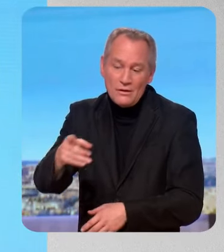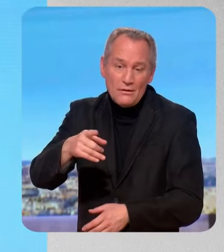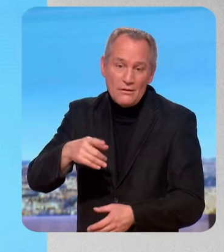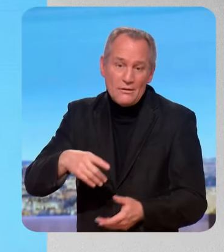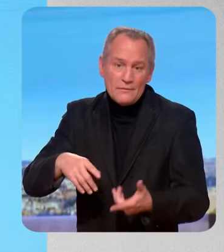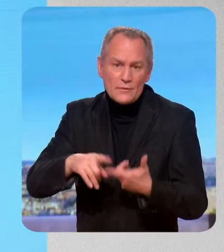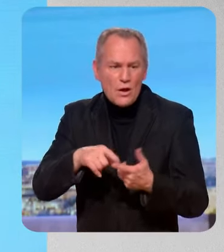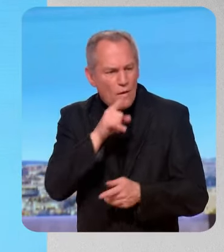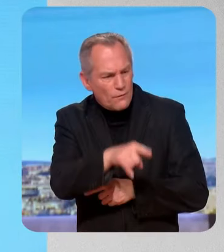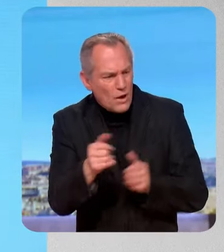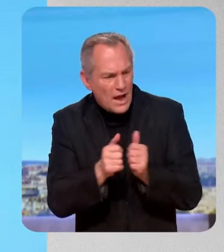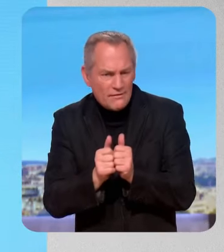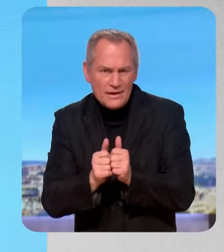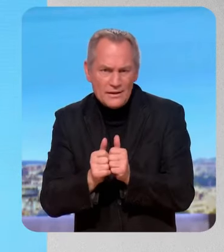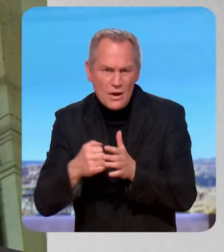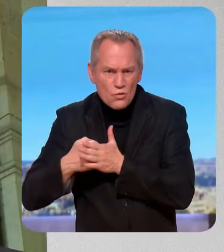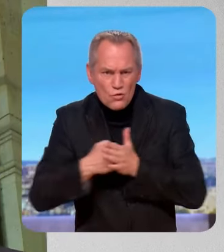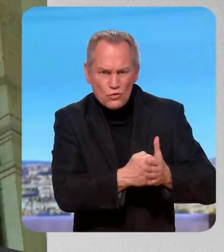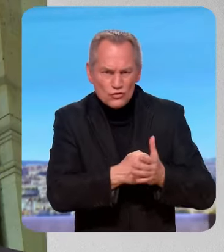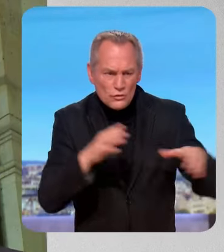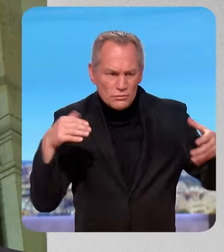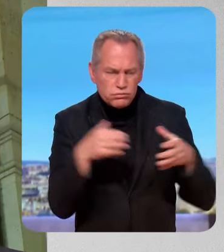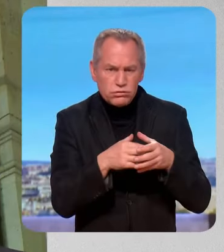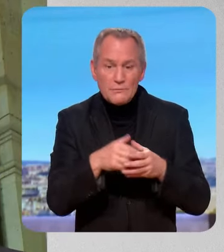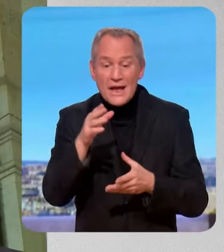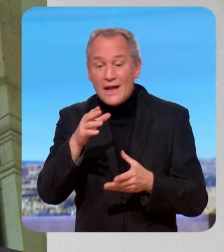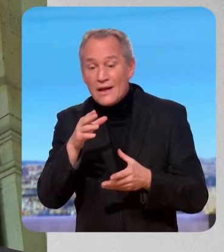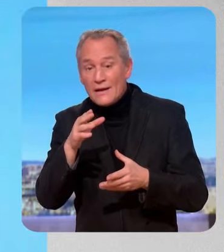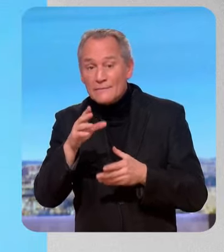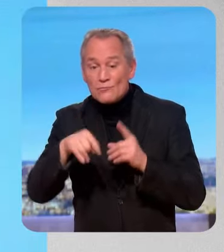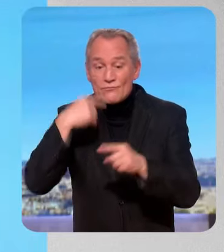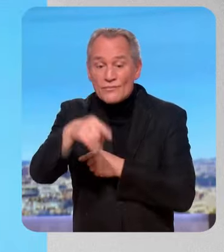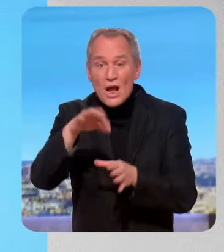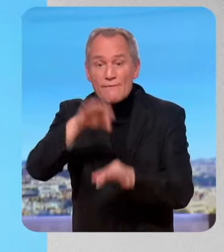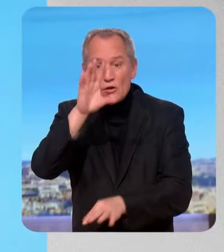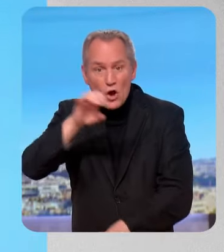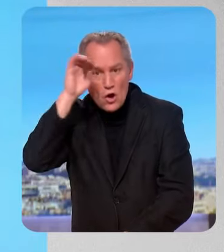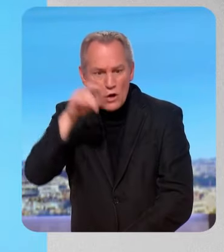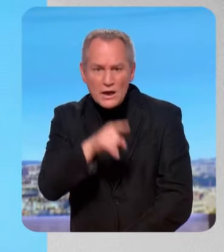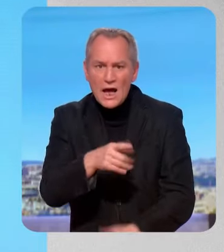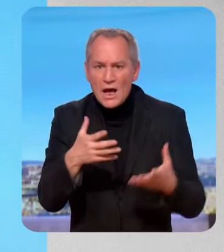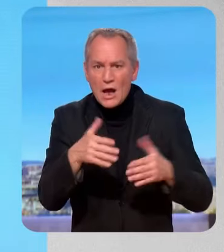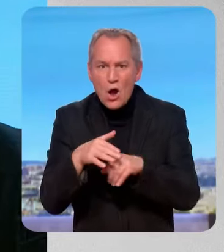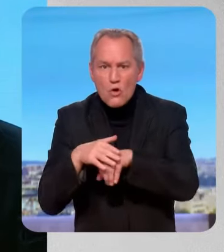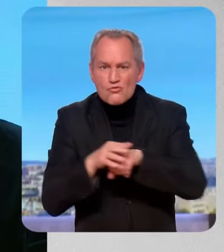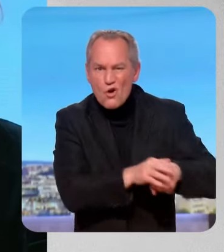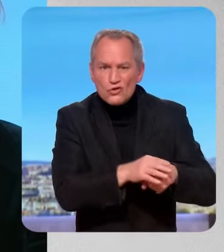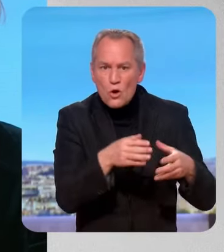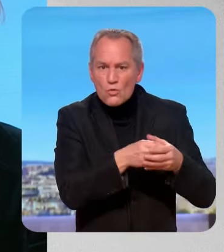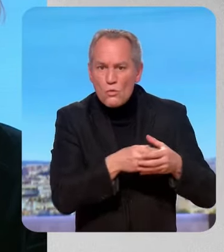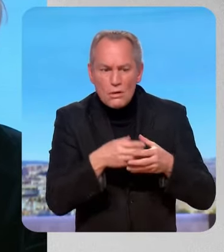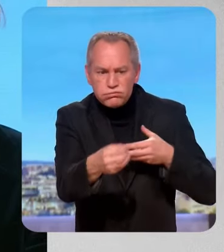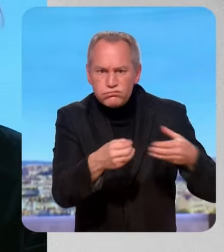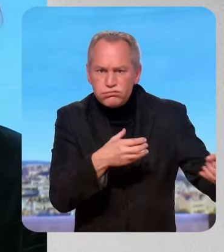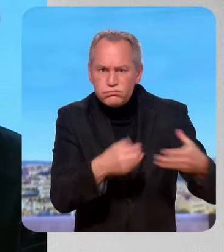meeting avec les forces de gauche. Pourtant, aux européennes, la gauche part en ordre dispersée. Qu'est-ce qui ne marche pas pour l